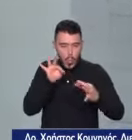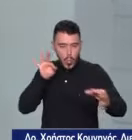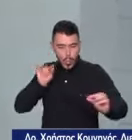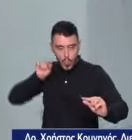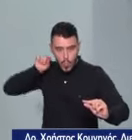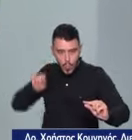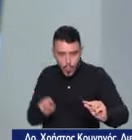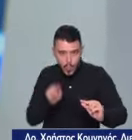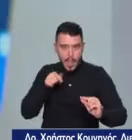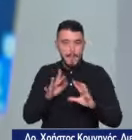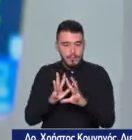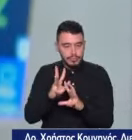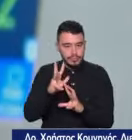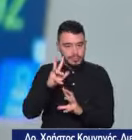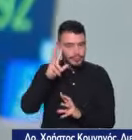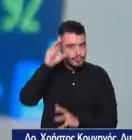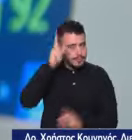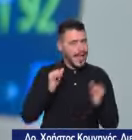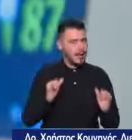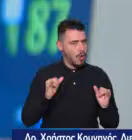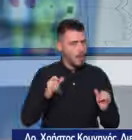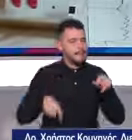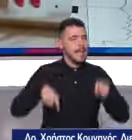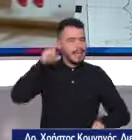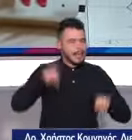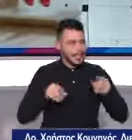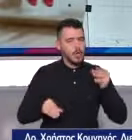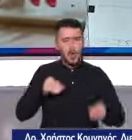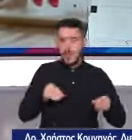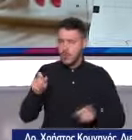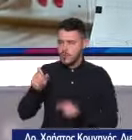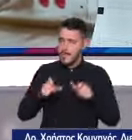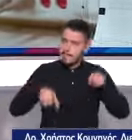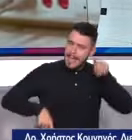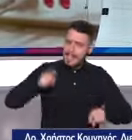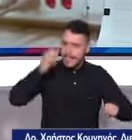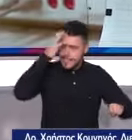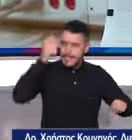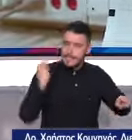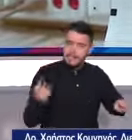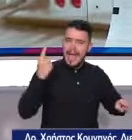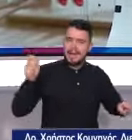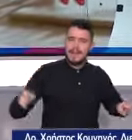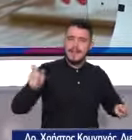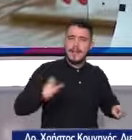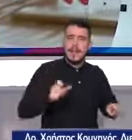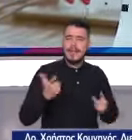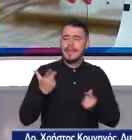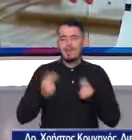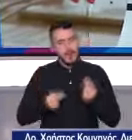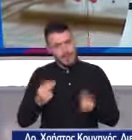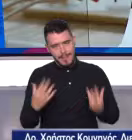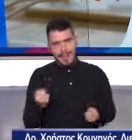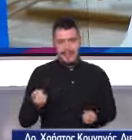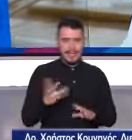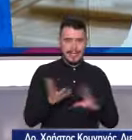ικανοποιημένοι. Και ακόμη και σήμερα, κάποια στενείς χειρουργούνται ρομποτικά και μετά παραπονιούνται ότι τι το έκανα ρομποτικά του χειρουργού, αφού πάλι ακράτεια αγούρων